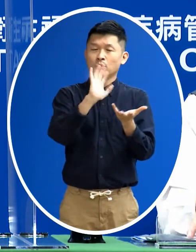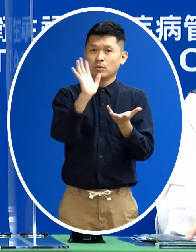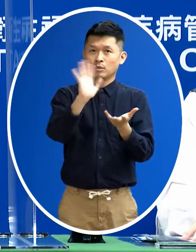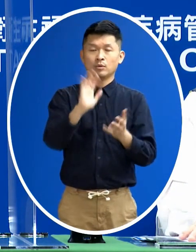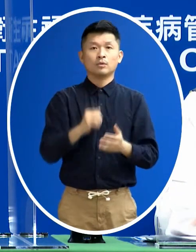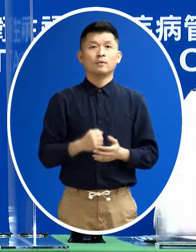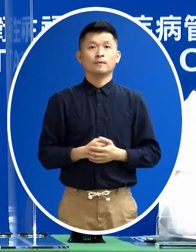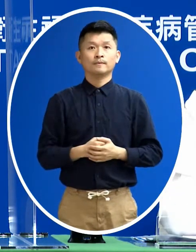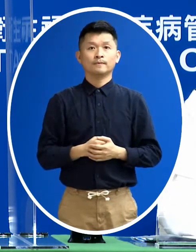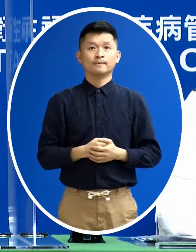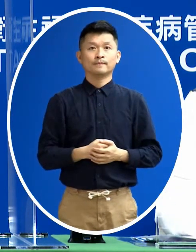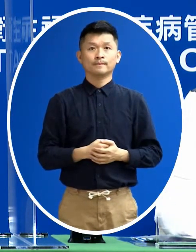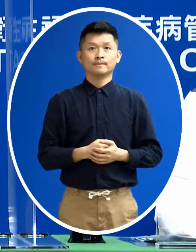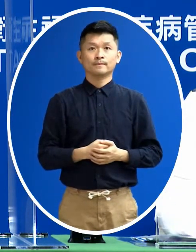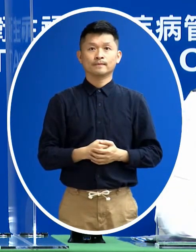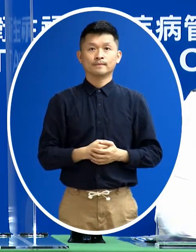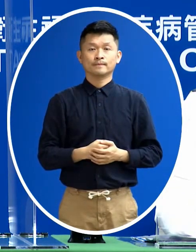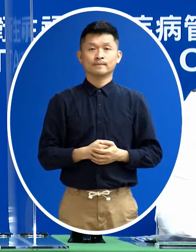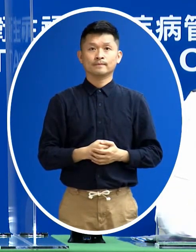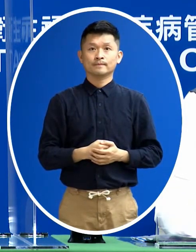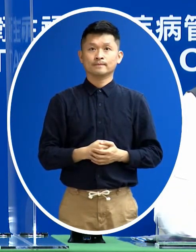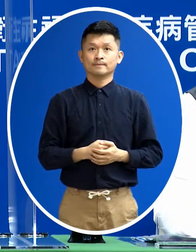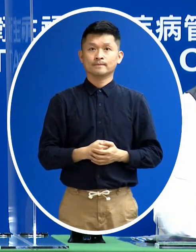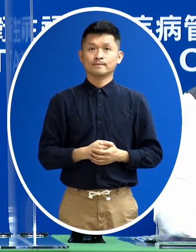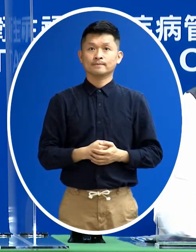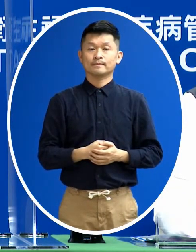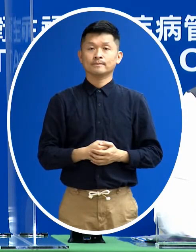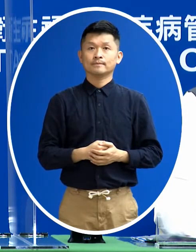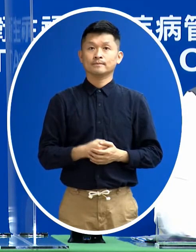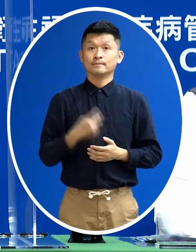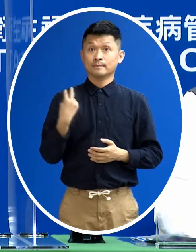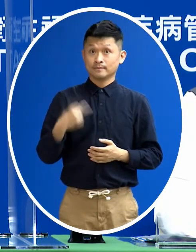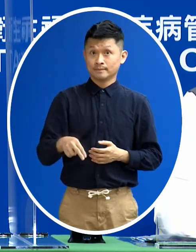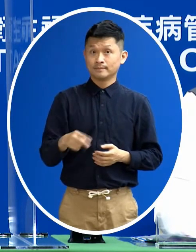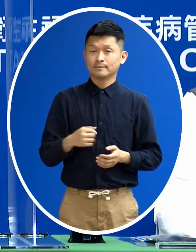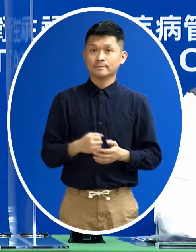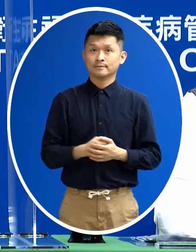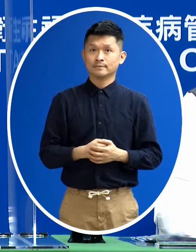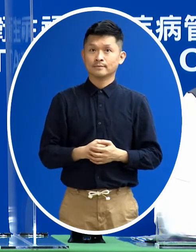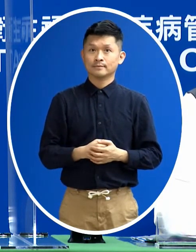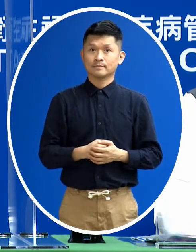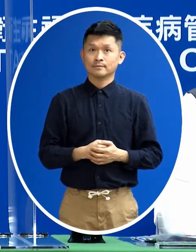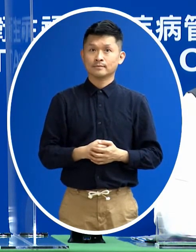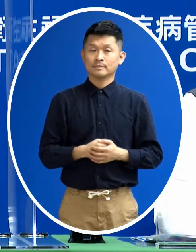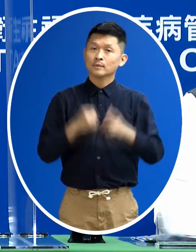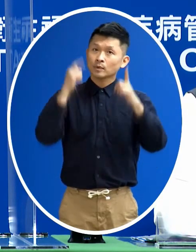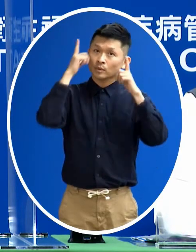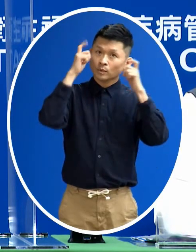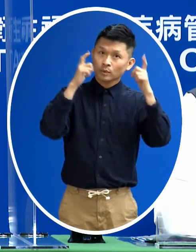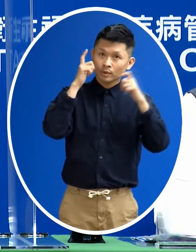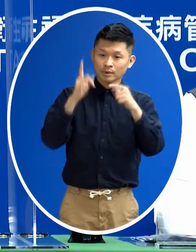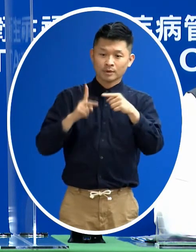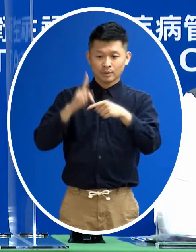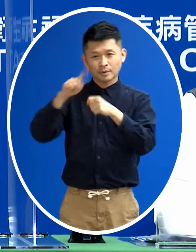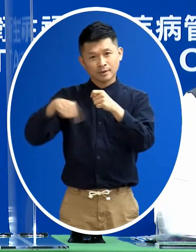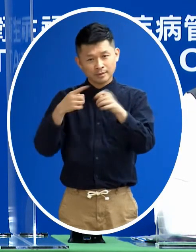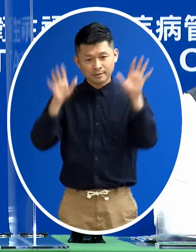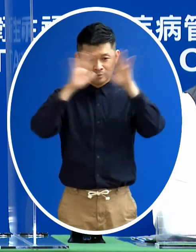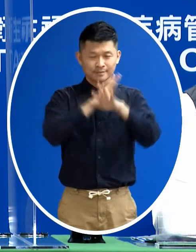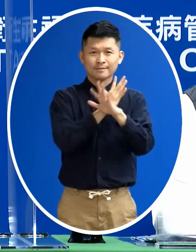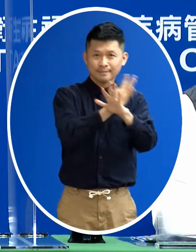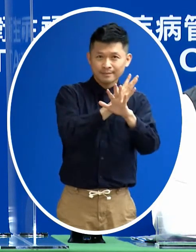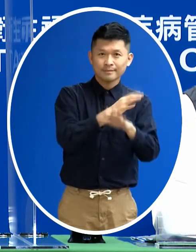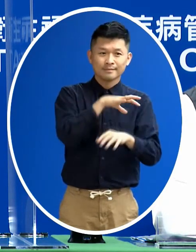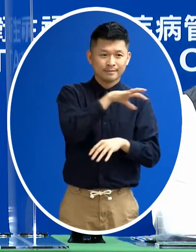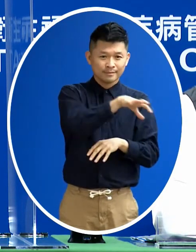擠的 儘量就避免那種從有一些實體的不管是過年跨年或什麼夜市那